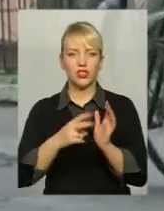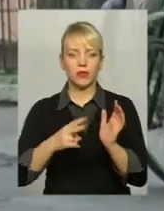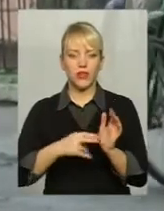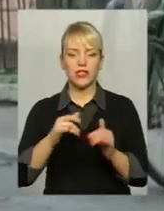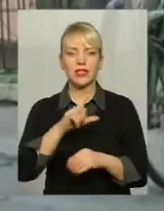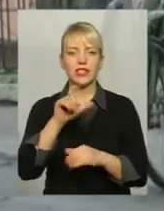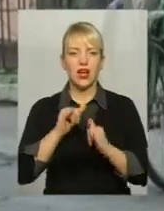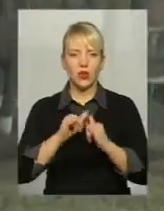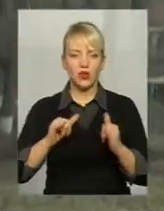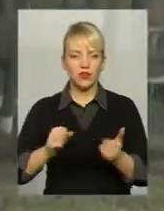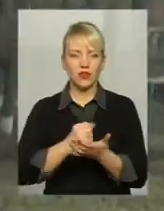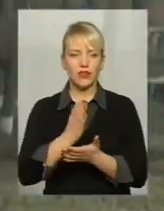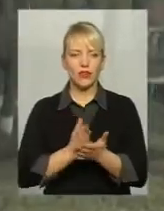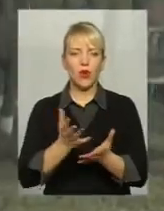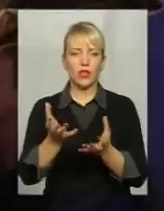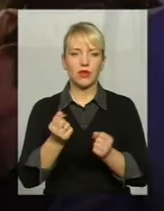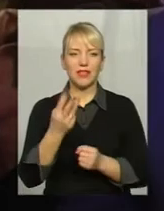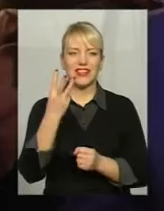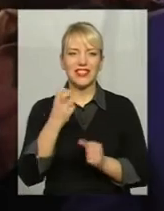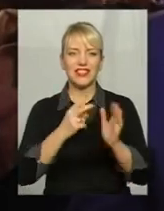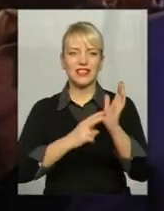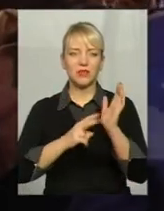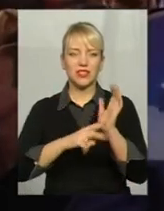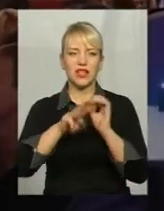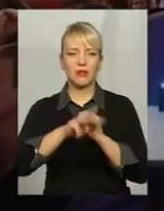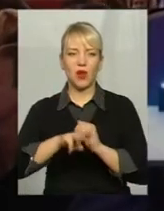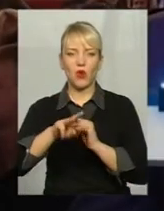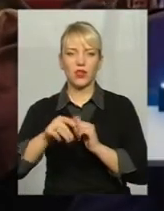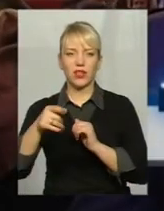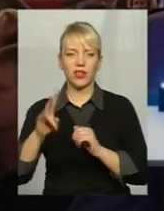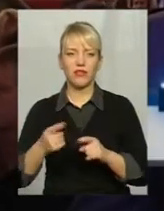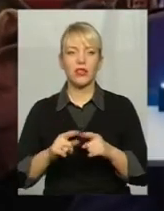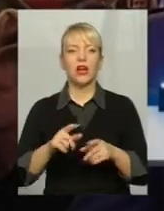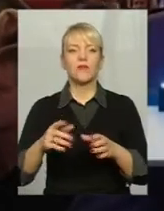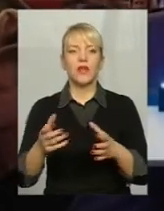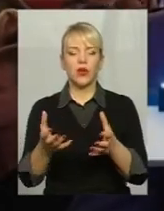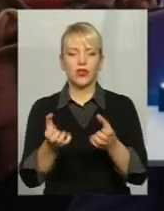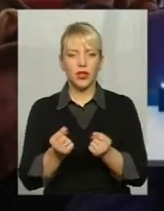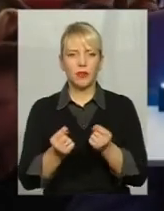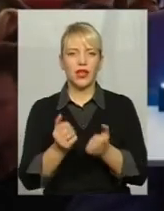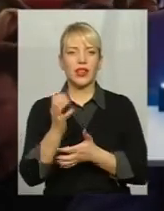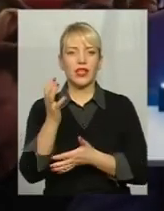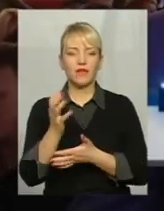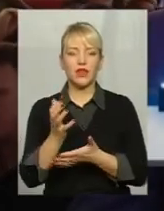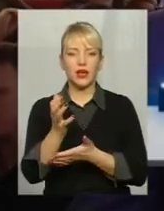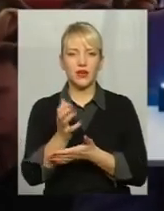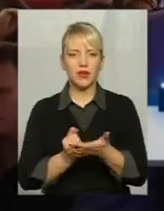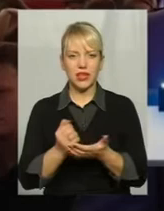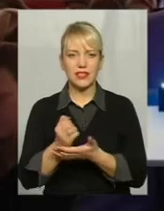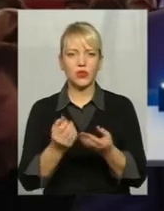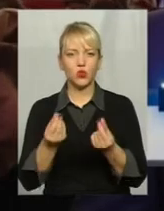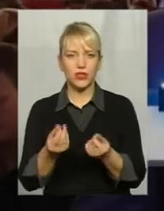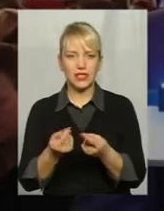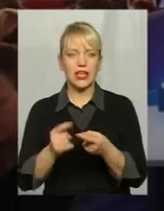держави 370 мільйонів гривень Об'єднані громади отримали повноваження, ресурси, можливості і відповідальність за свої